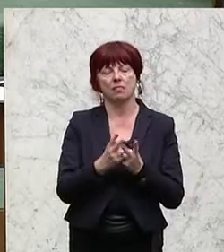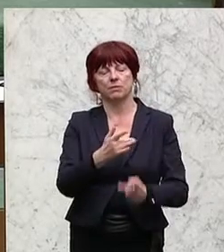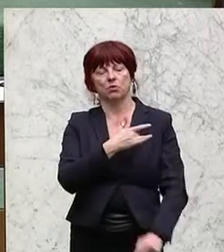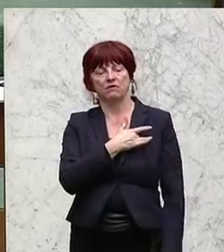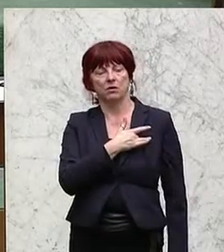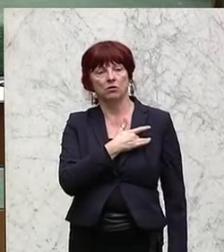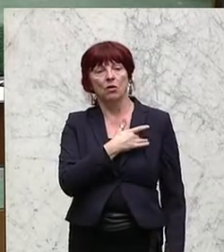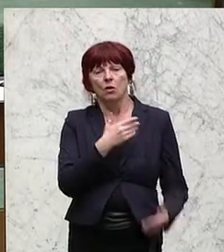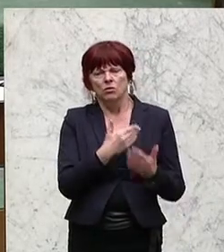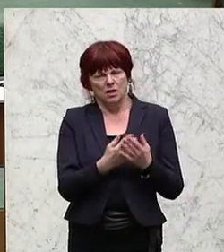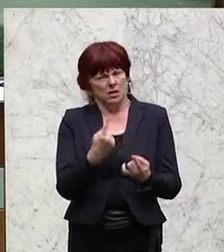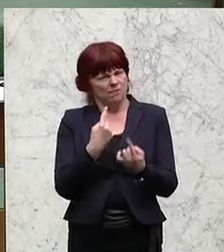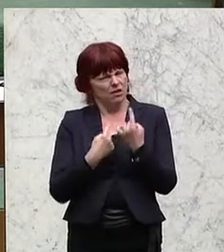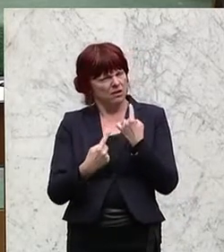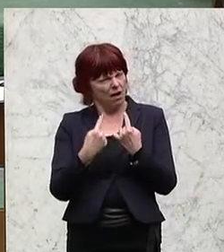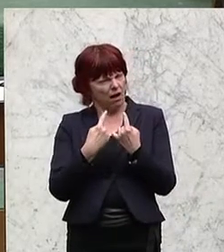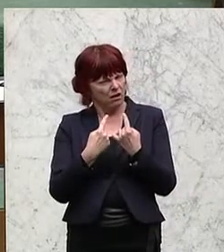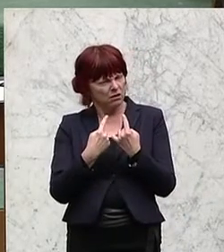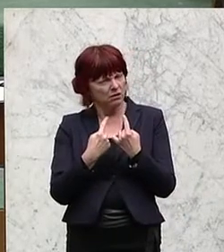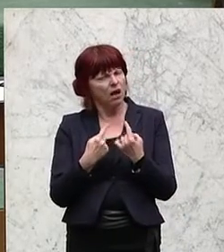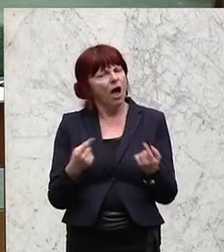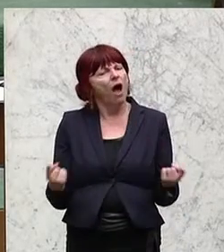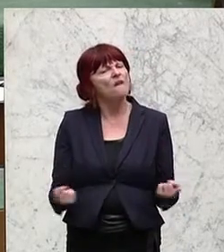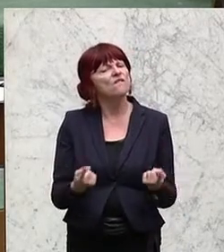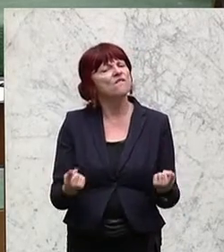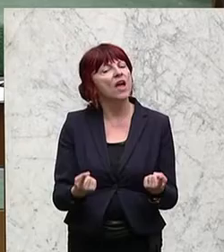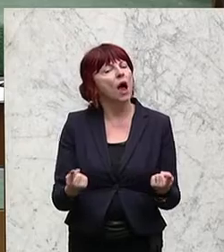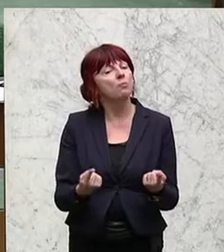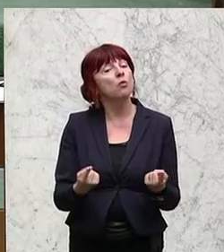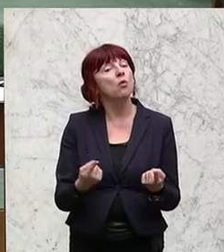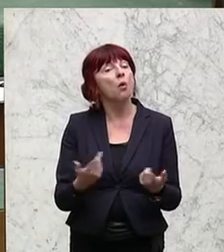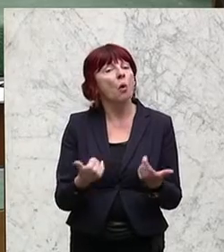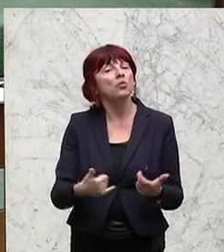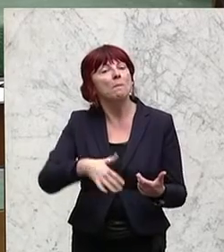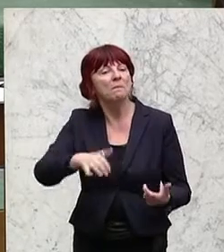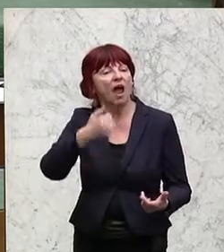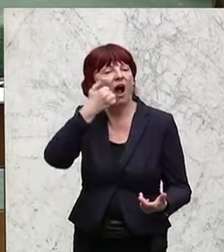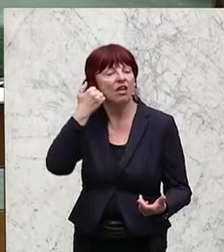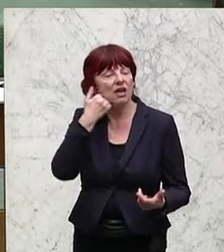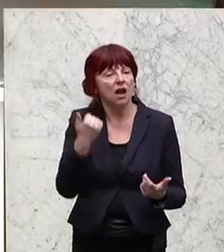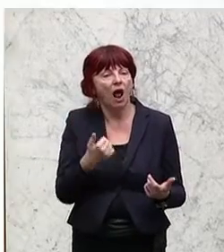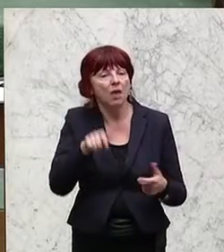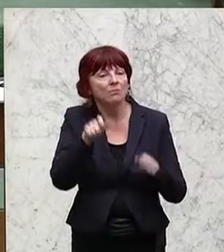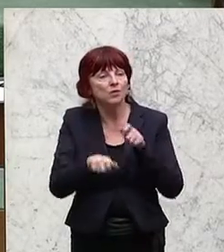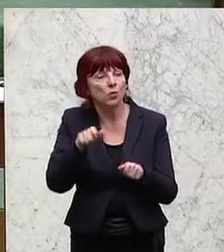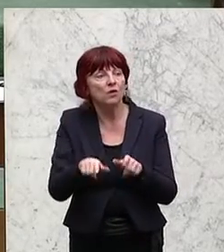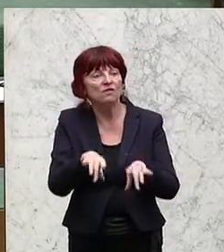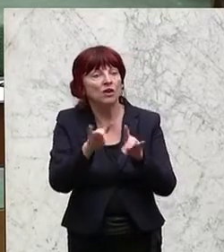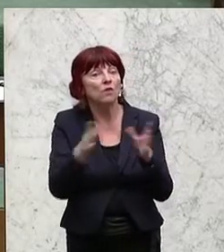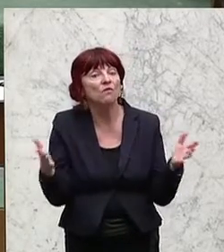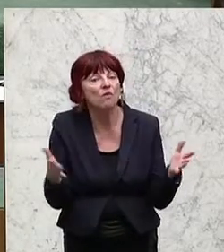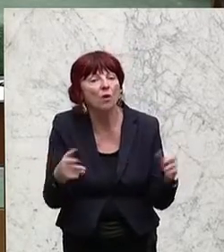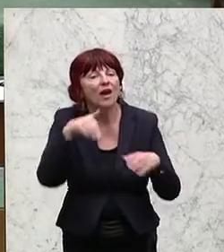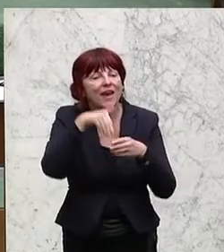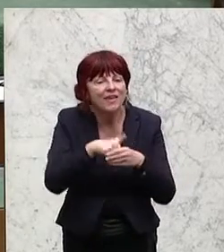Verdacht, dass die Radikalisierung und Anwerbung in Haftanstalten stattgefunden hat. Daher meine Frage, welche Maßnahmen